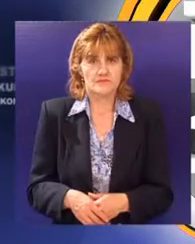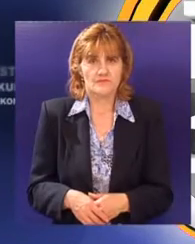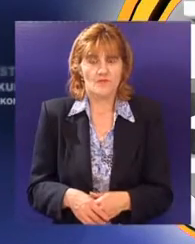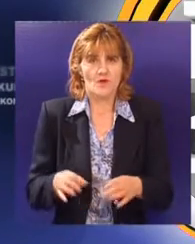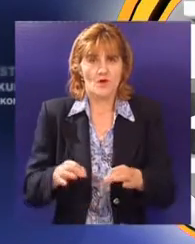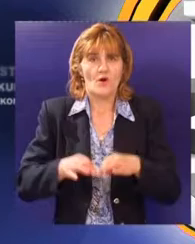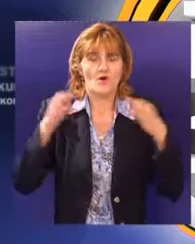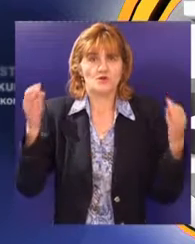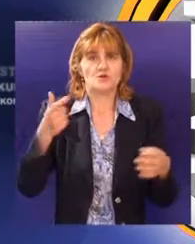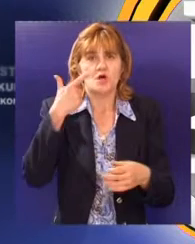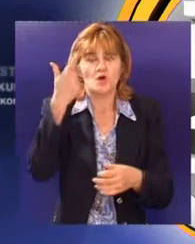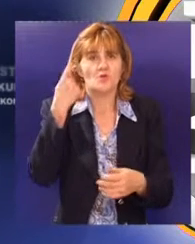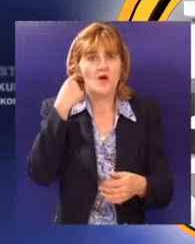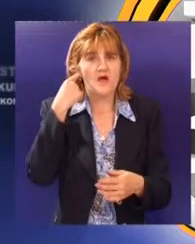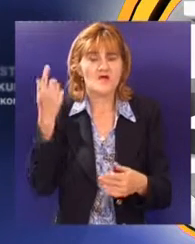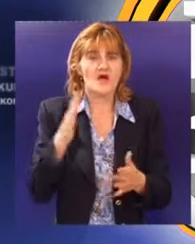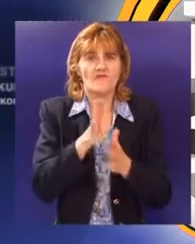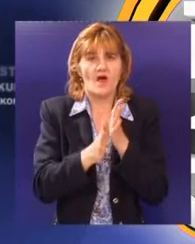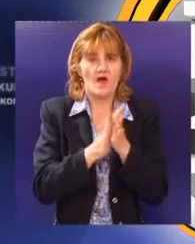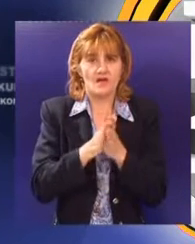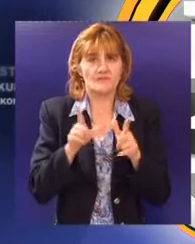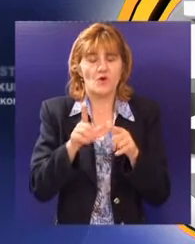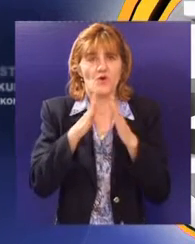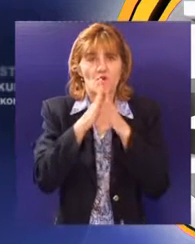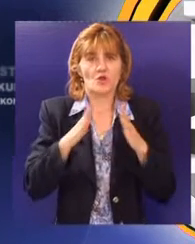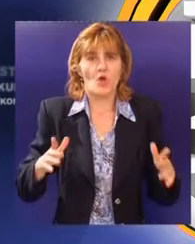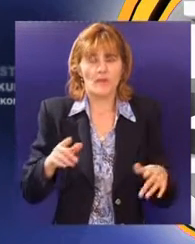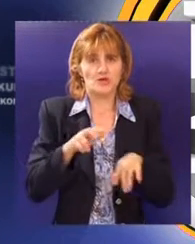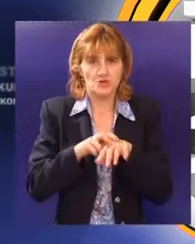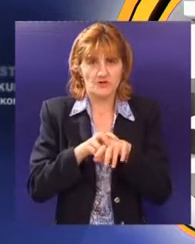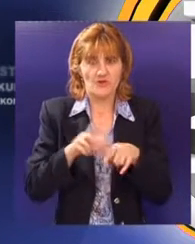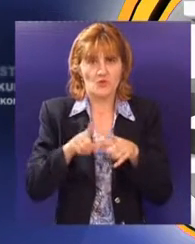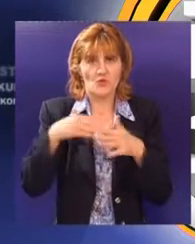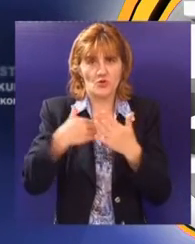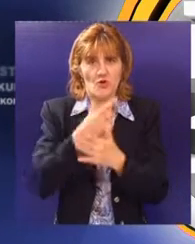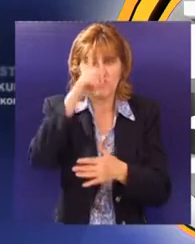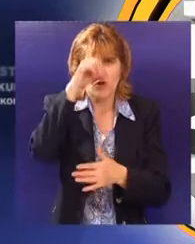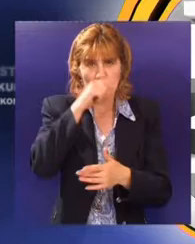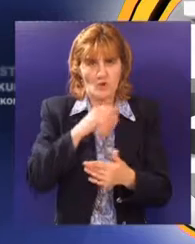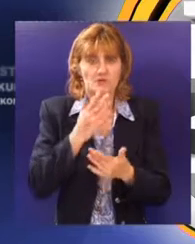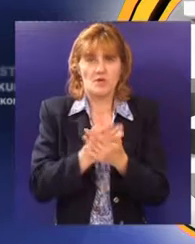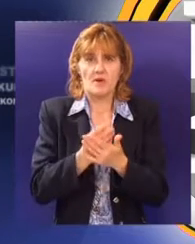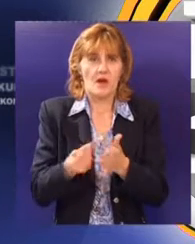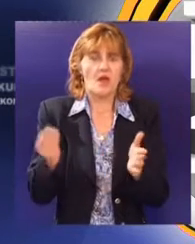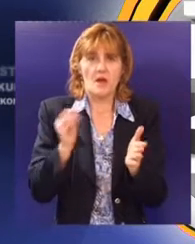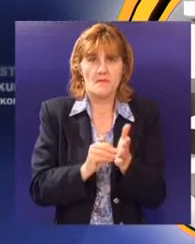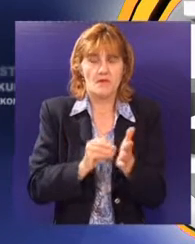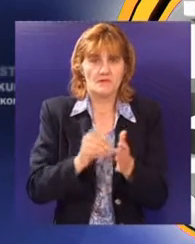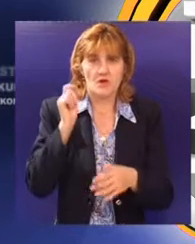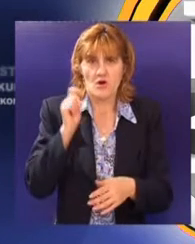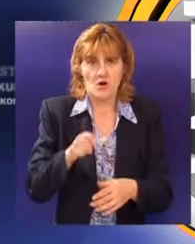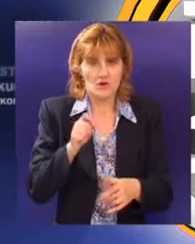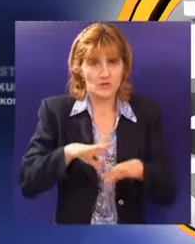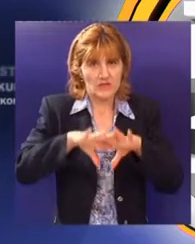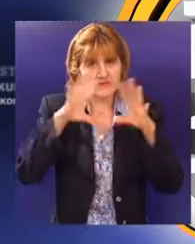Održana je druga javna rasprava o držanju domaćih i egzotičnih životinja. U punoj sali nove opštine prisutni su izneli primetbe na deo odluke